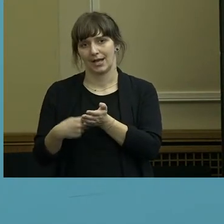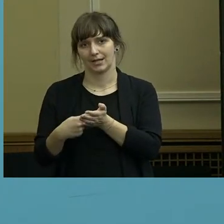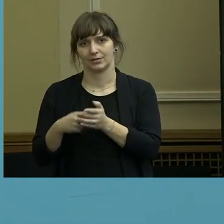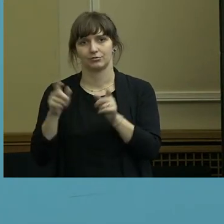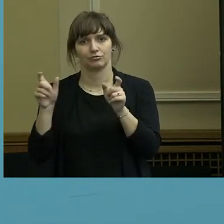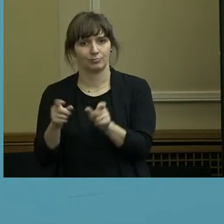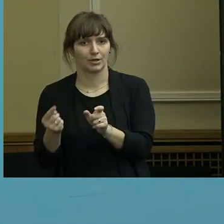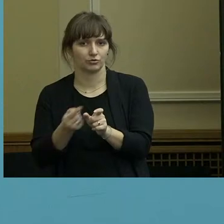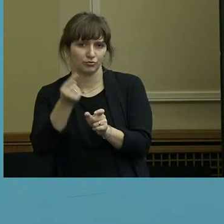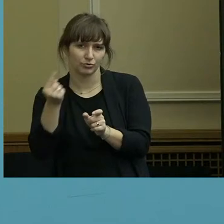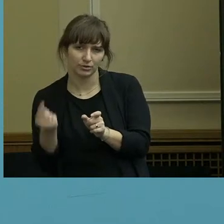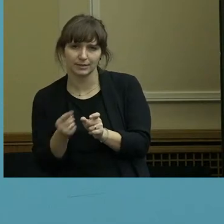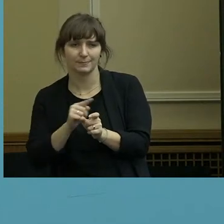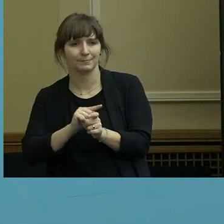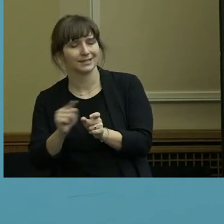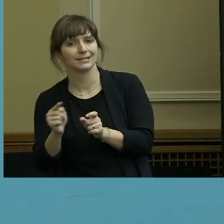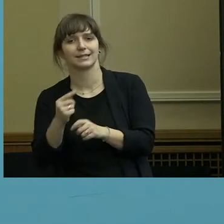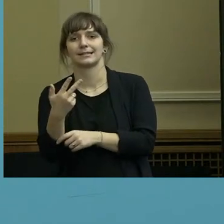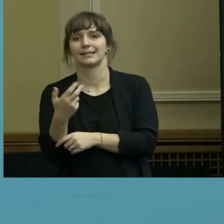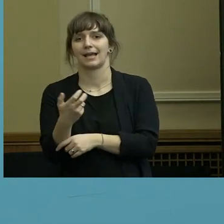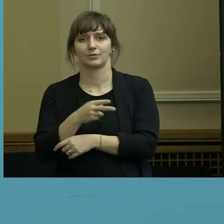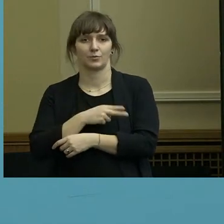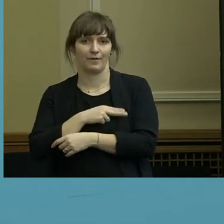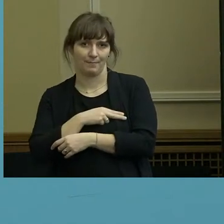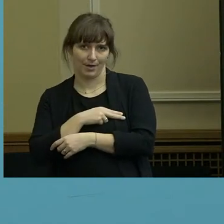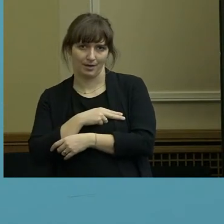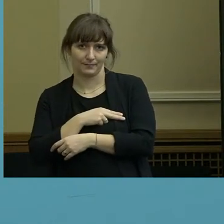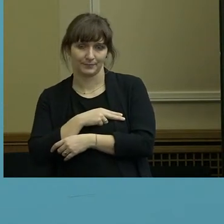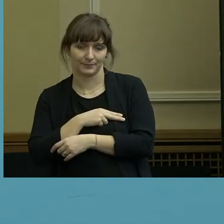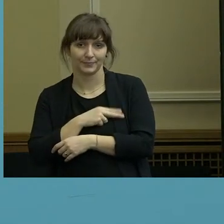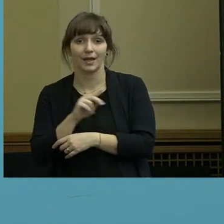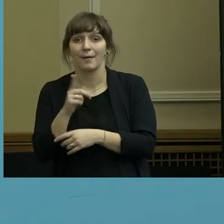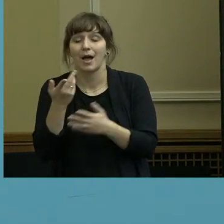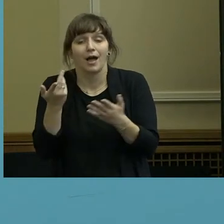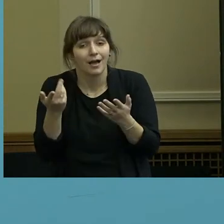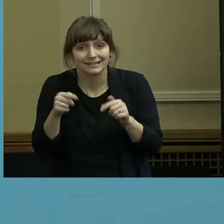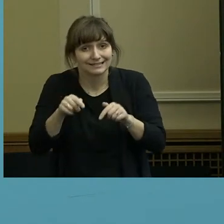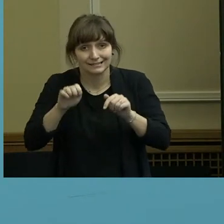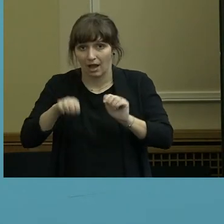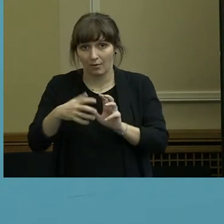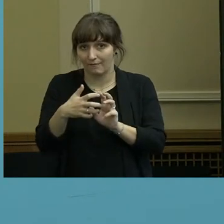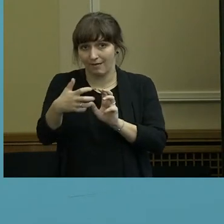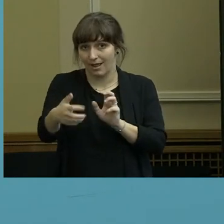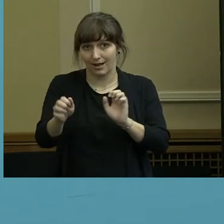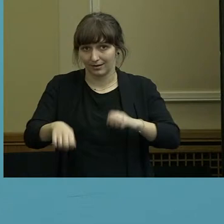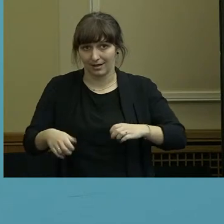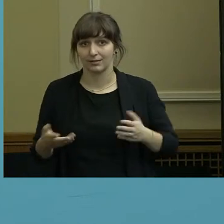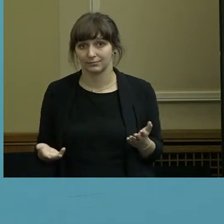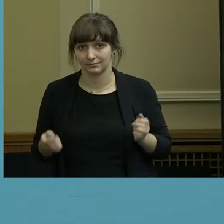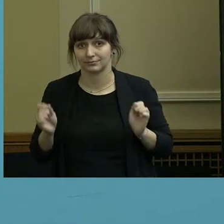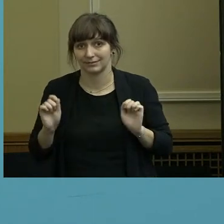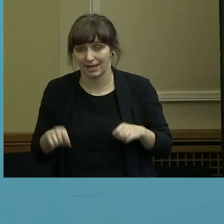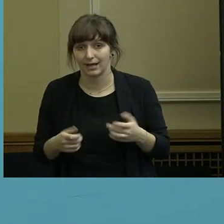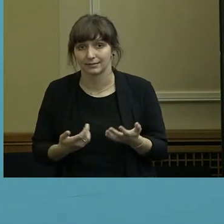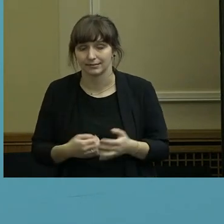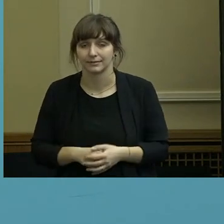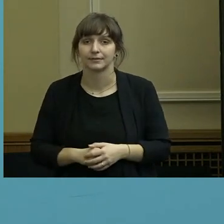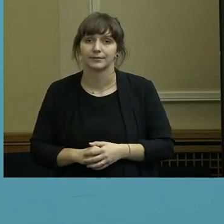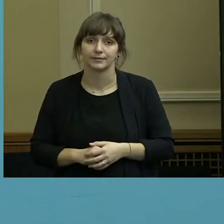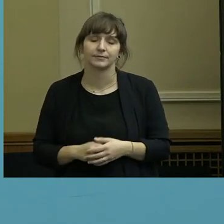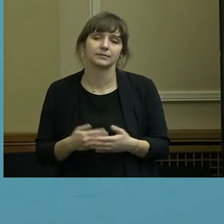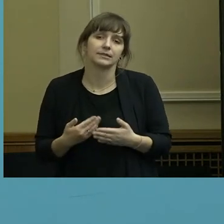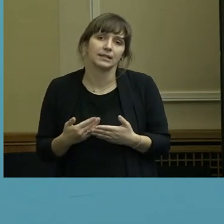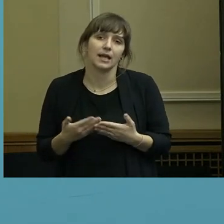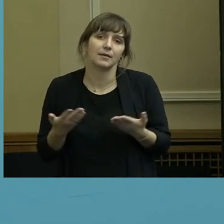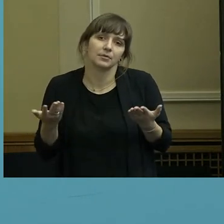erstmal bis zum 30. November vorgesehen. Aber auch das kann verlängert werden. Und insofern ist es jetzt so, ich